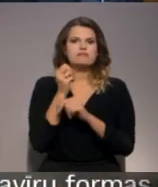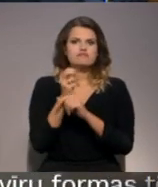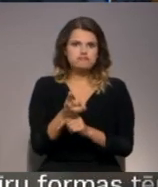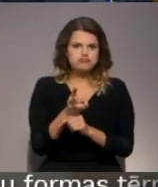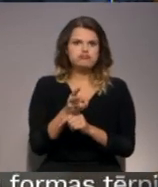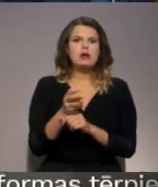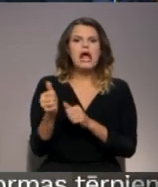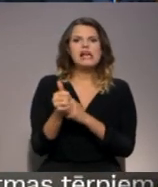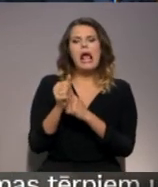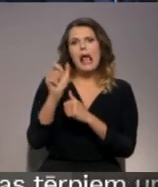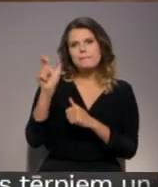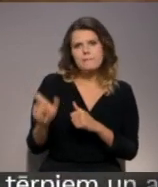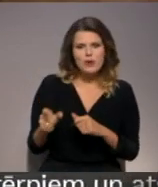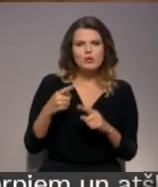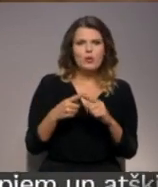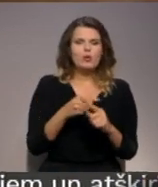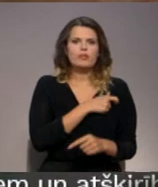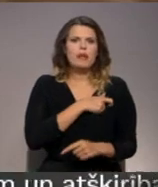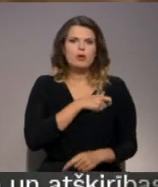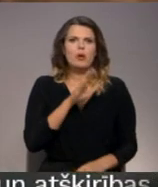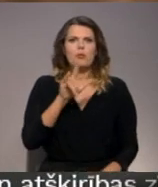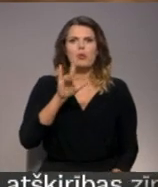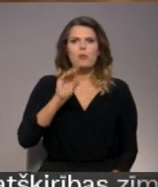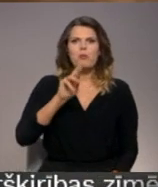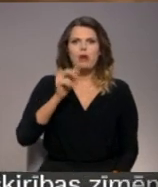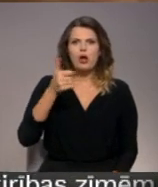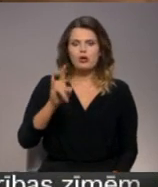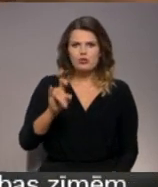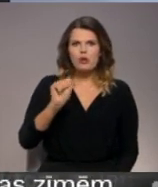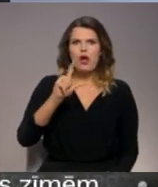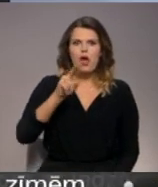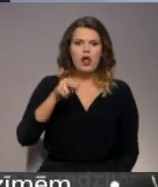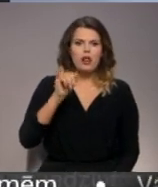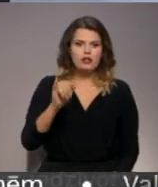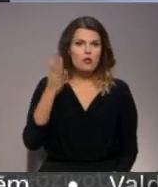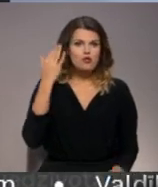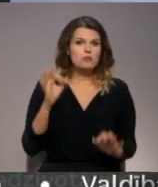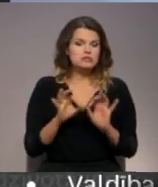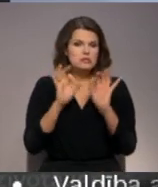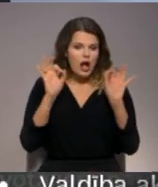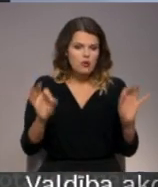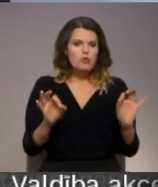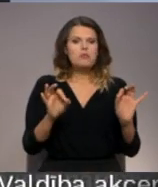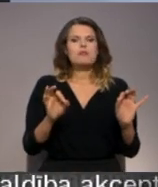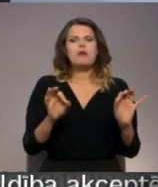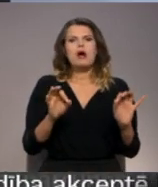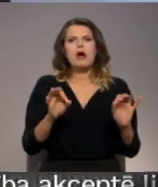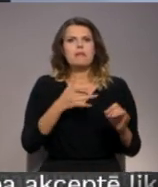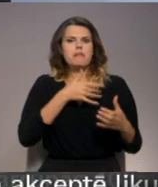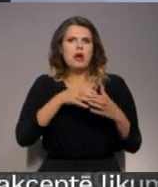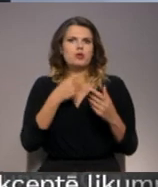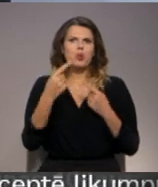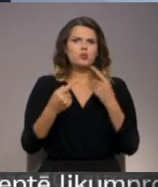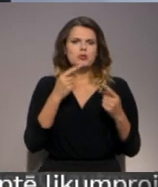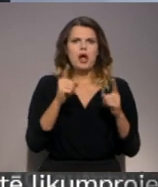dibinātāji Artus Kaimiņu un deputāti Aldi Blumbergu. Kopš sākta gala ir iegājies, ka par partiju